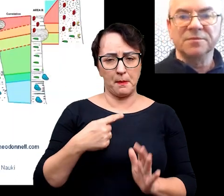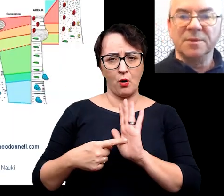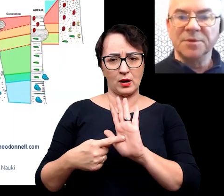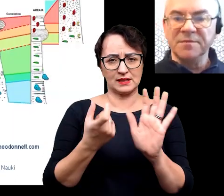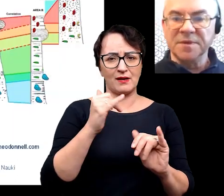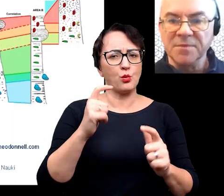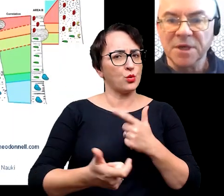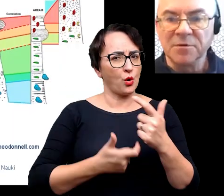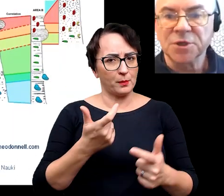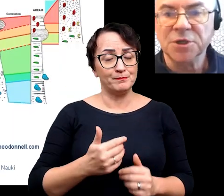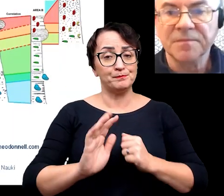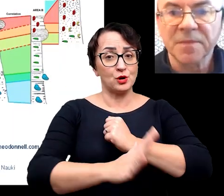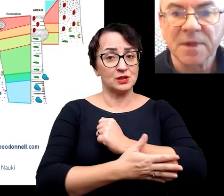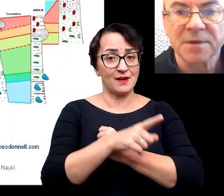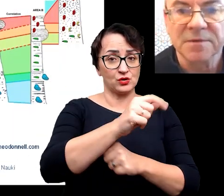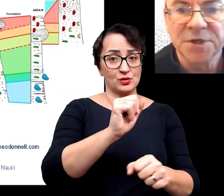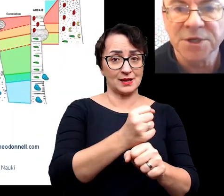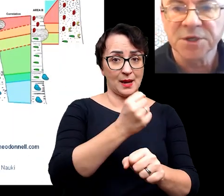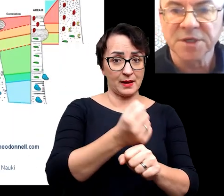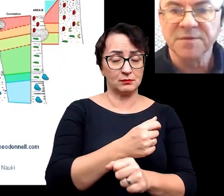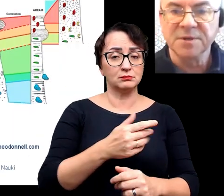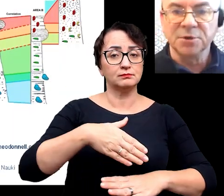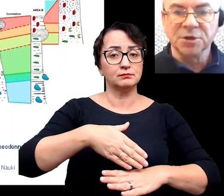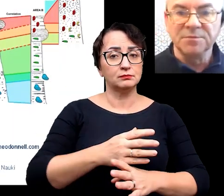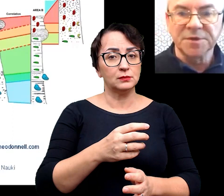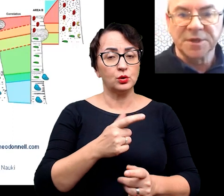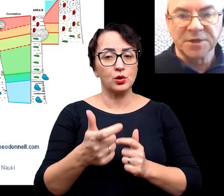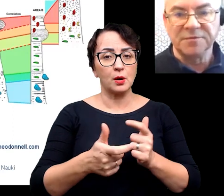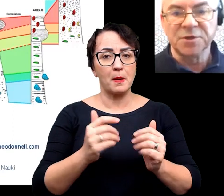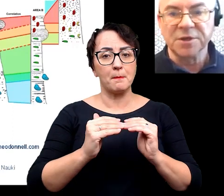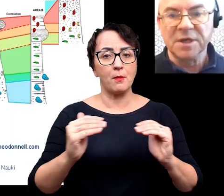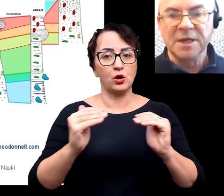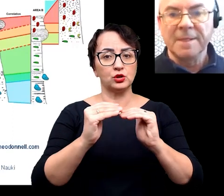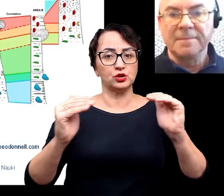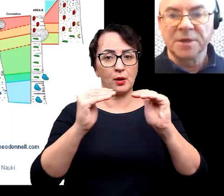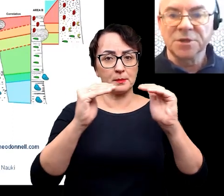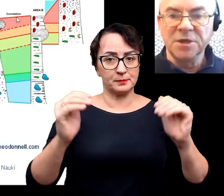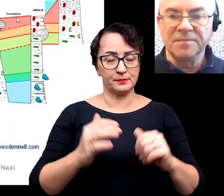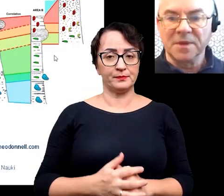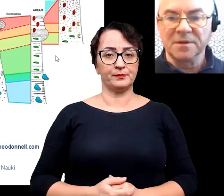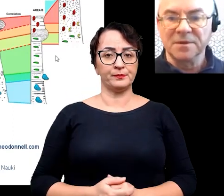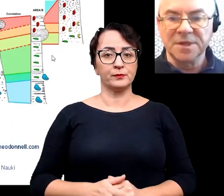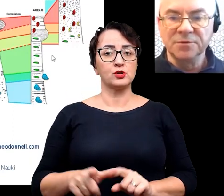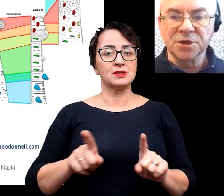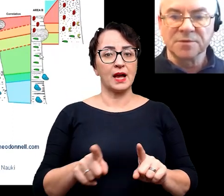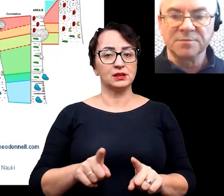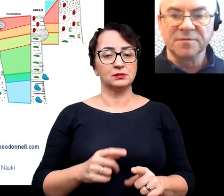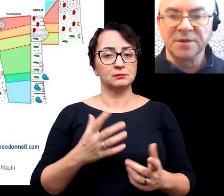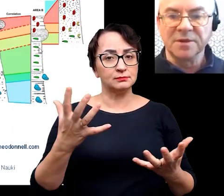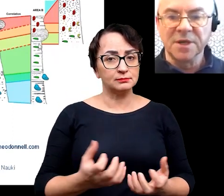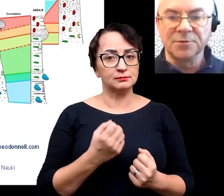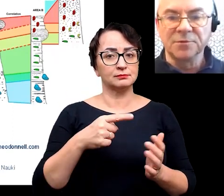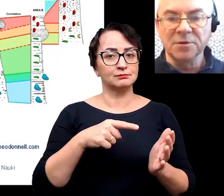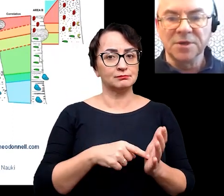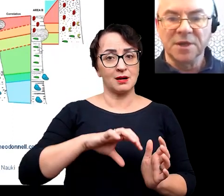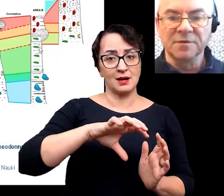i jak to się robi? Na podstawie skamieniałości wydziela się tak zwane poziomy biostaty graficzne, czyli znajduje się